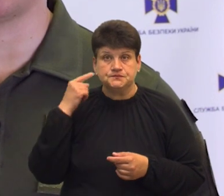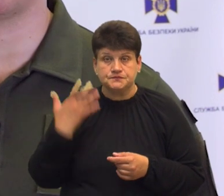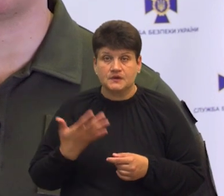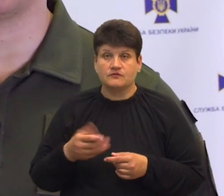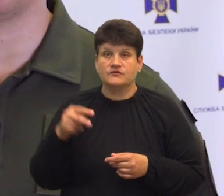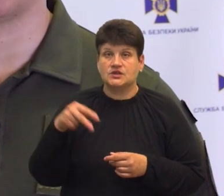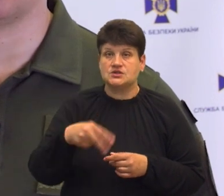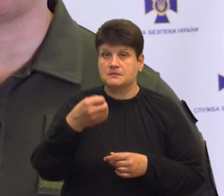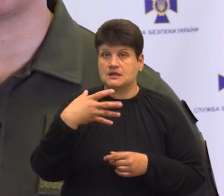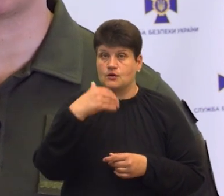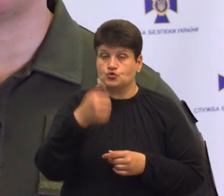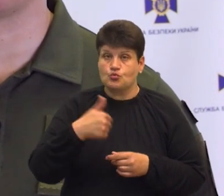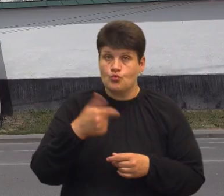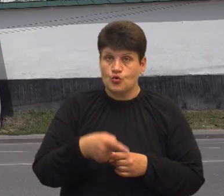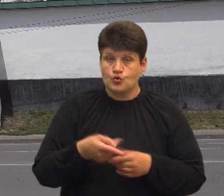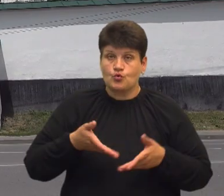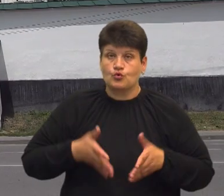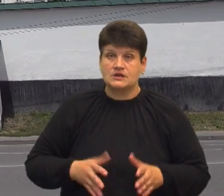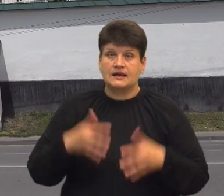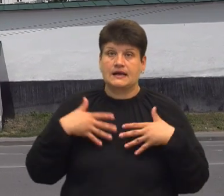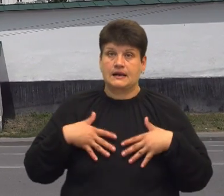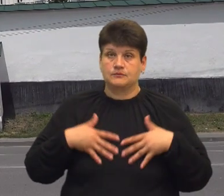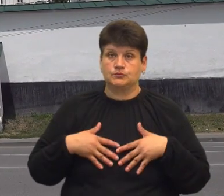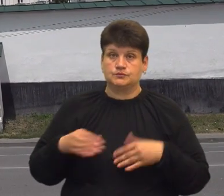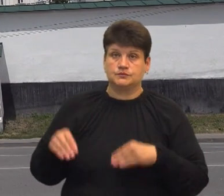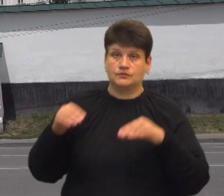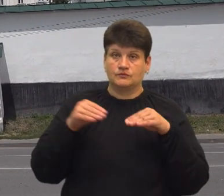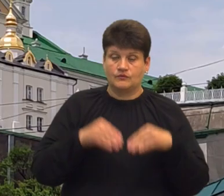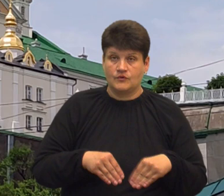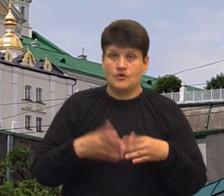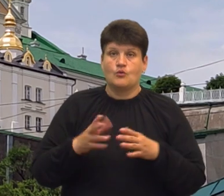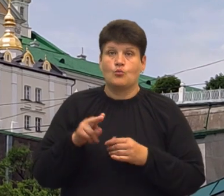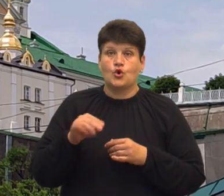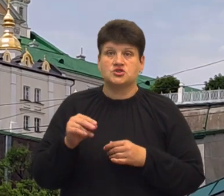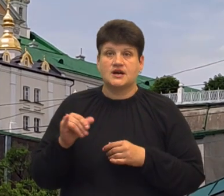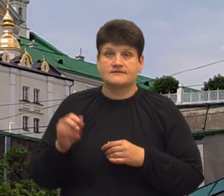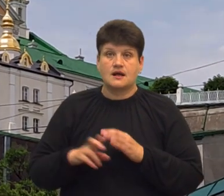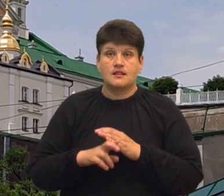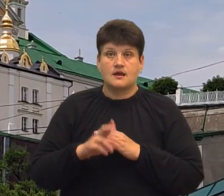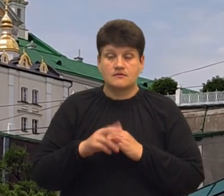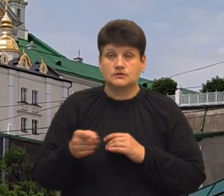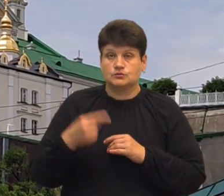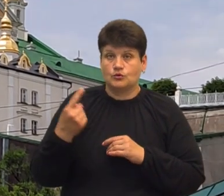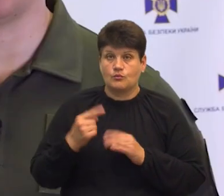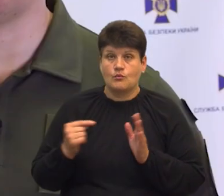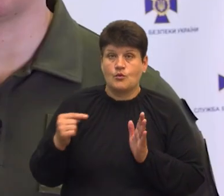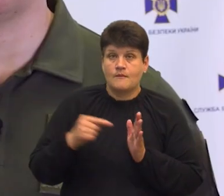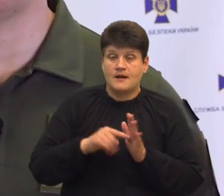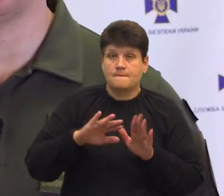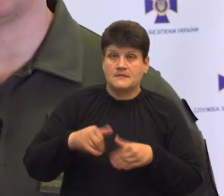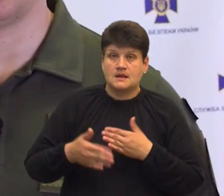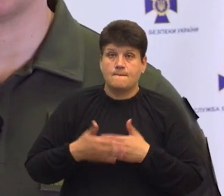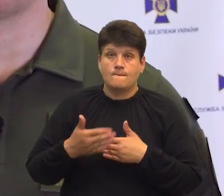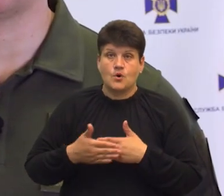2015 році уродженець Криму уселився у монастирі Свято-Успенської Печаєвської лаври. На Тернопільшину він потрапив після відбуття покарання у